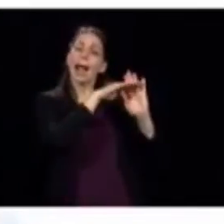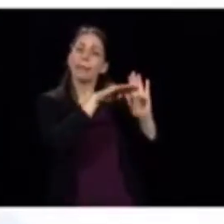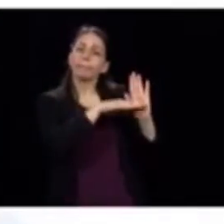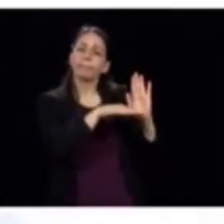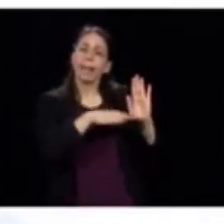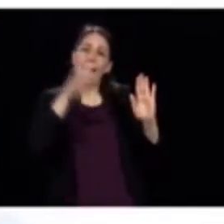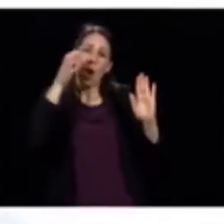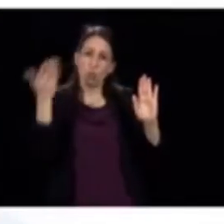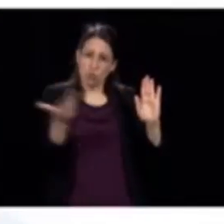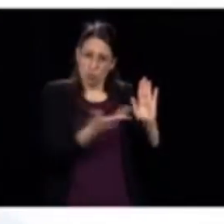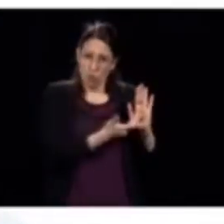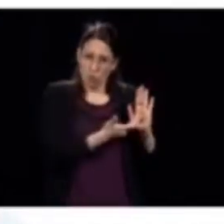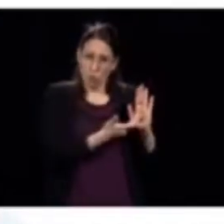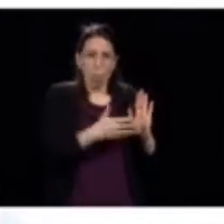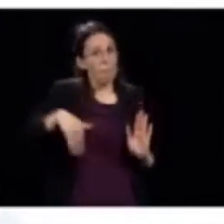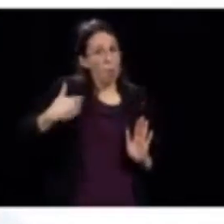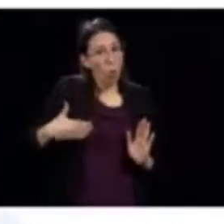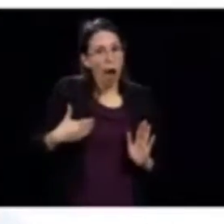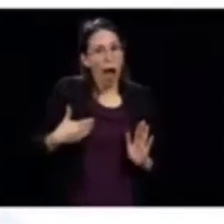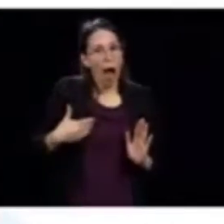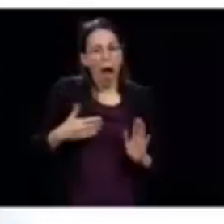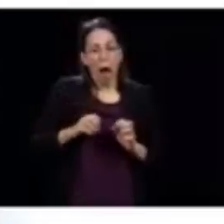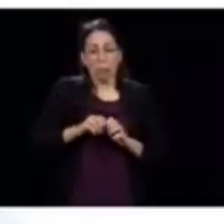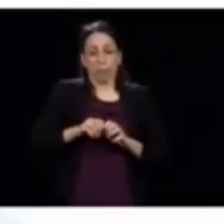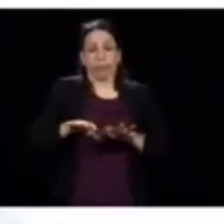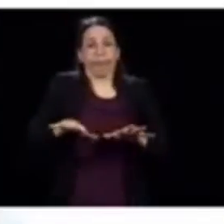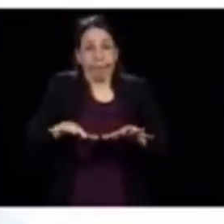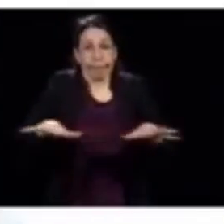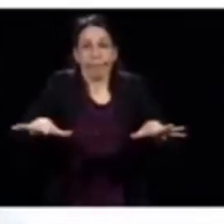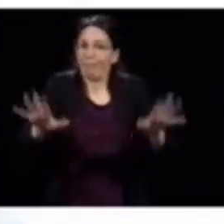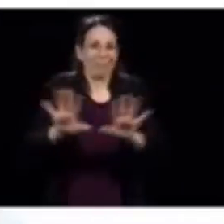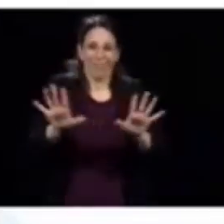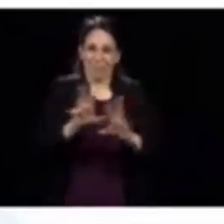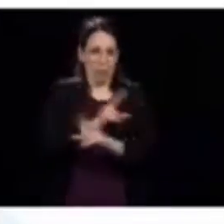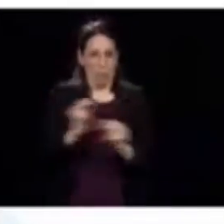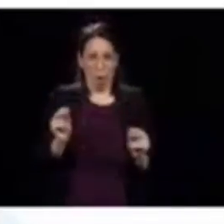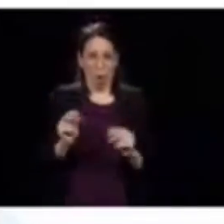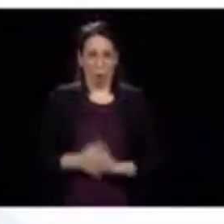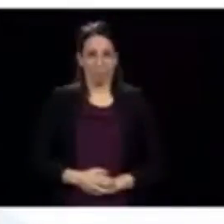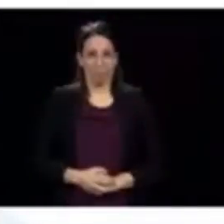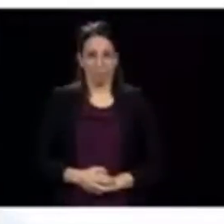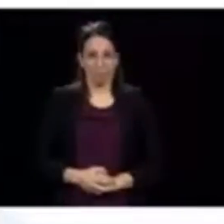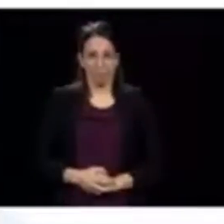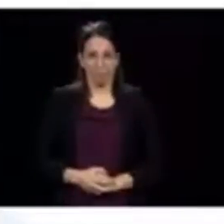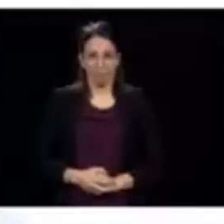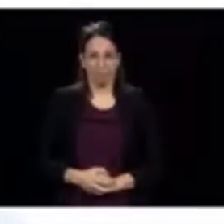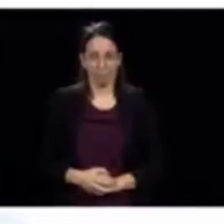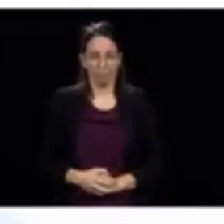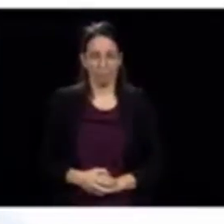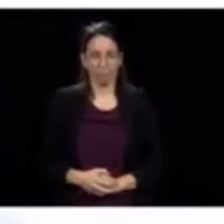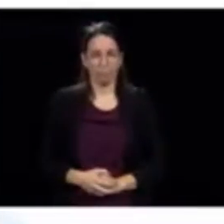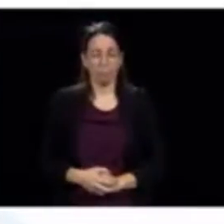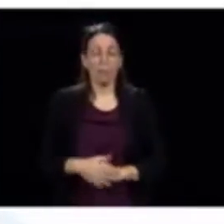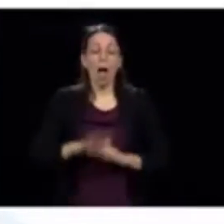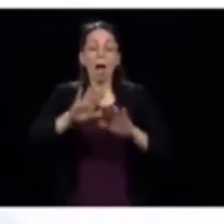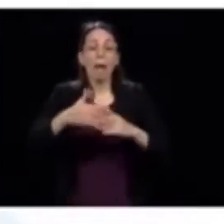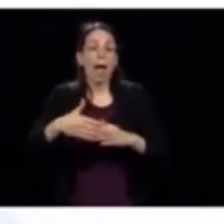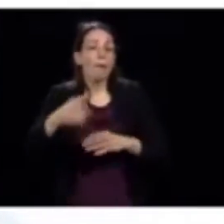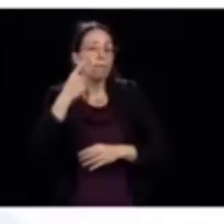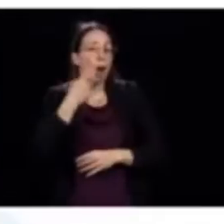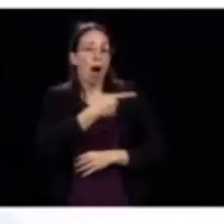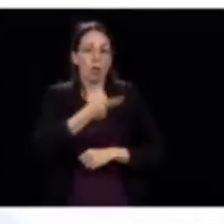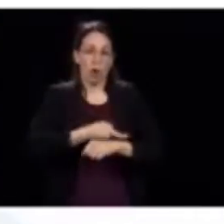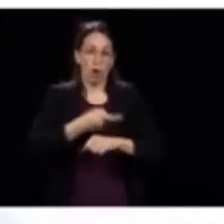certaines règles pour éviter la propagation. Bon, est-ce que, on en viendra, là,